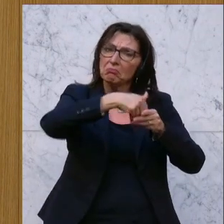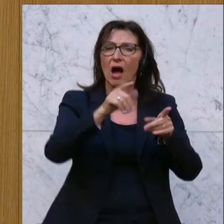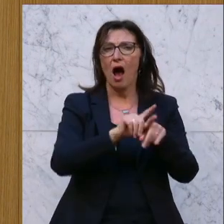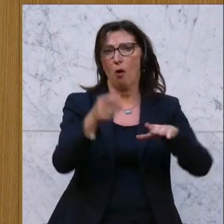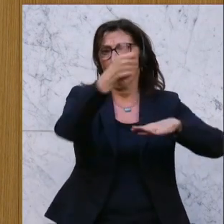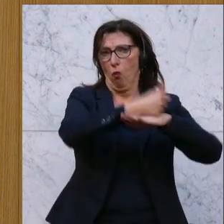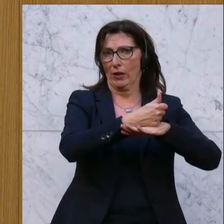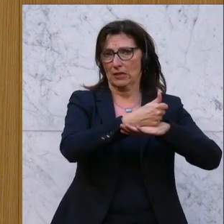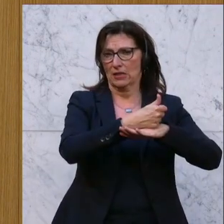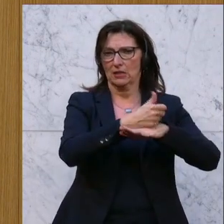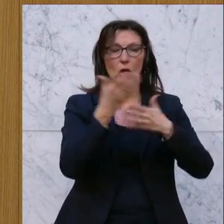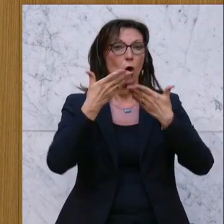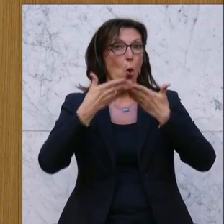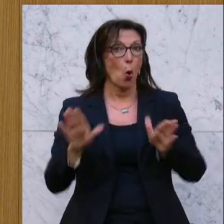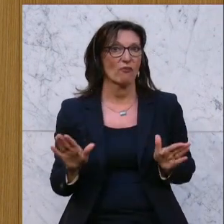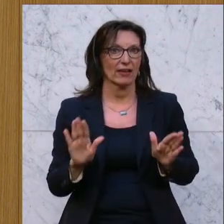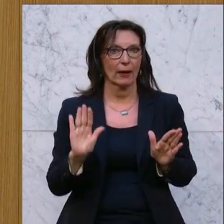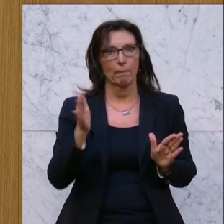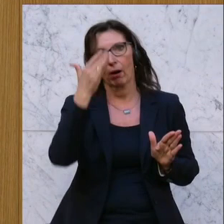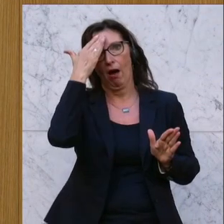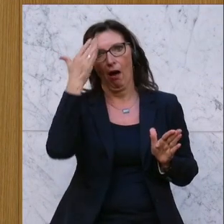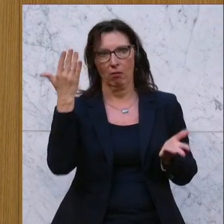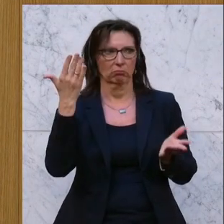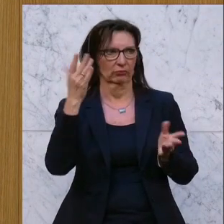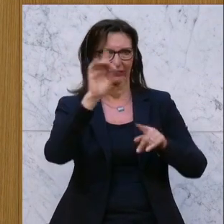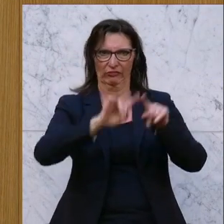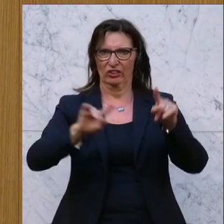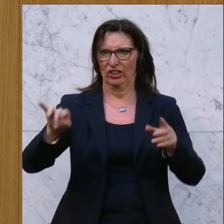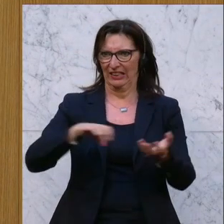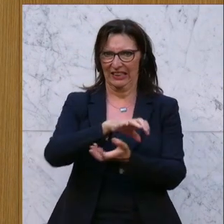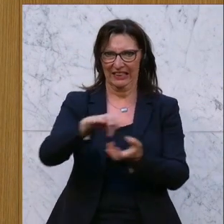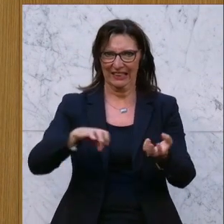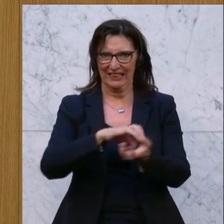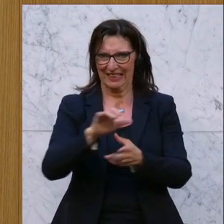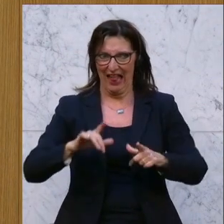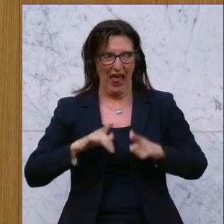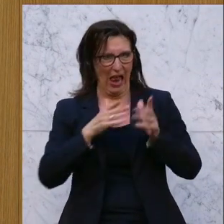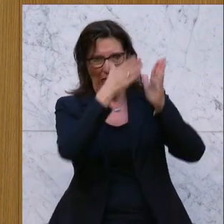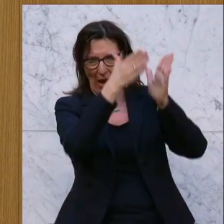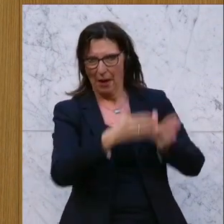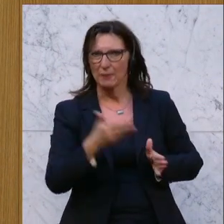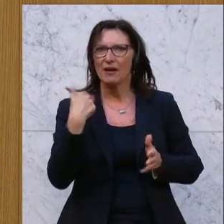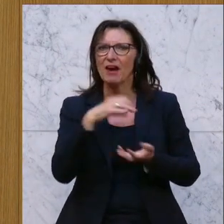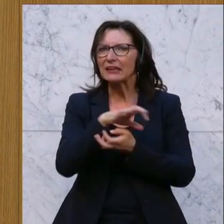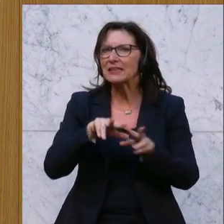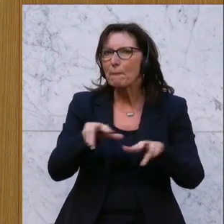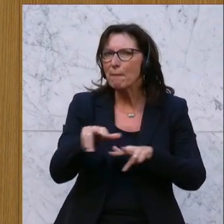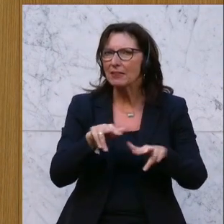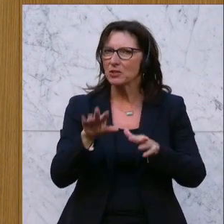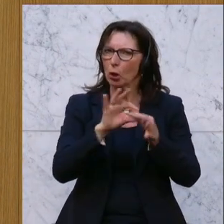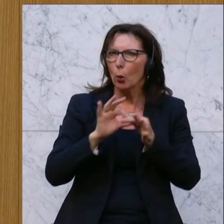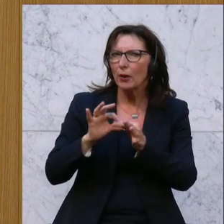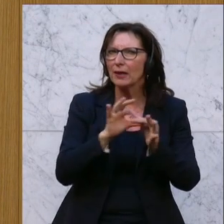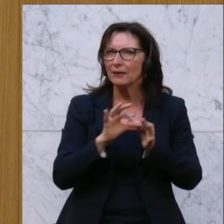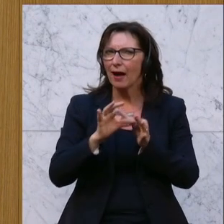Öffentlich bekannt wurde er bei diversen Krisen als Krisenmanager und Koordinator, aber auch in der